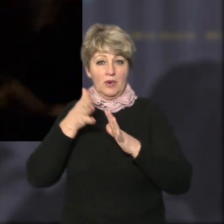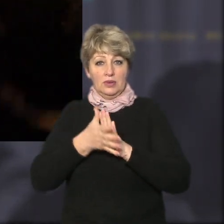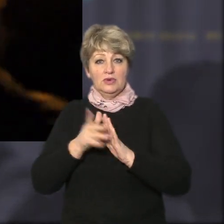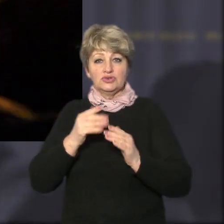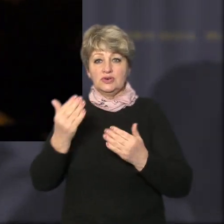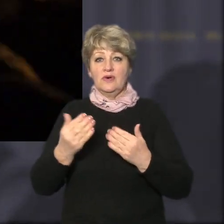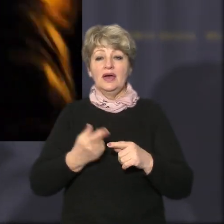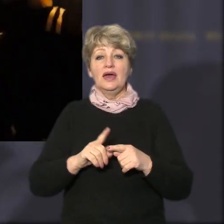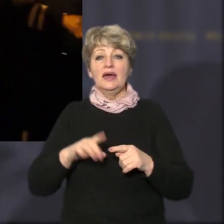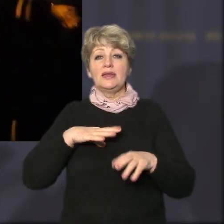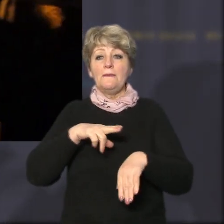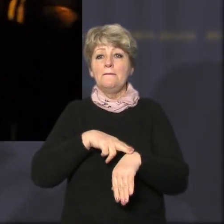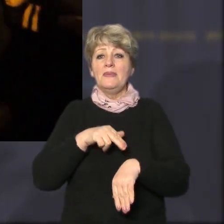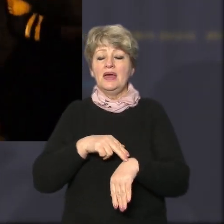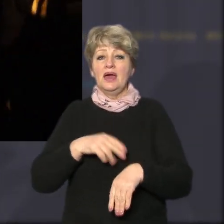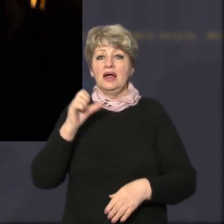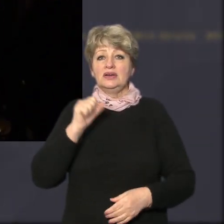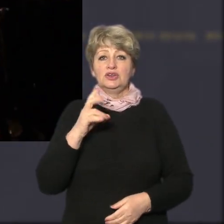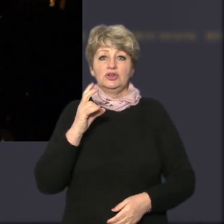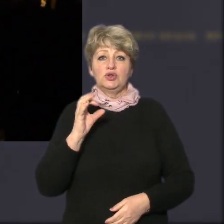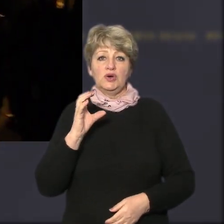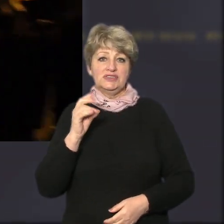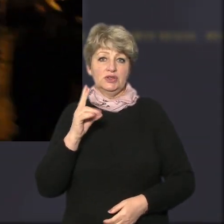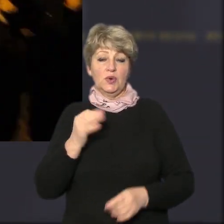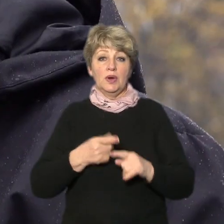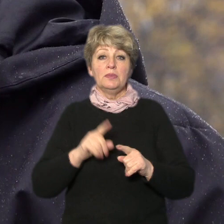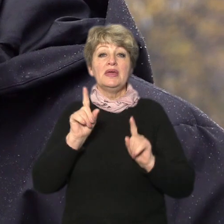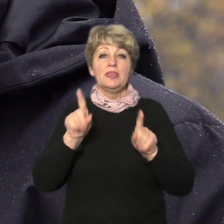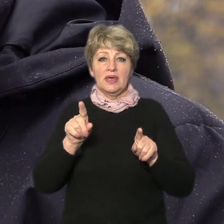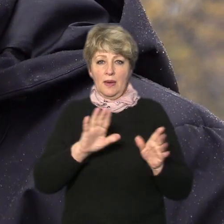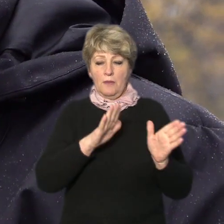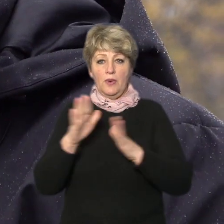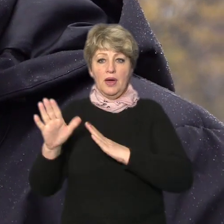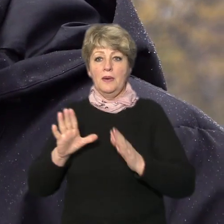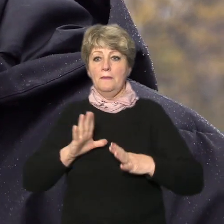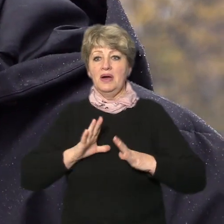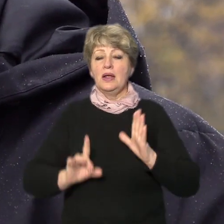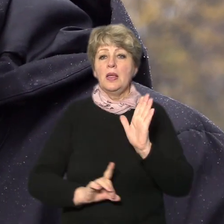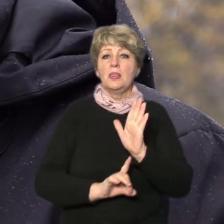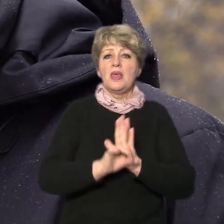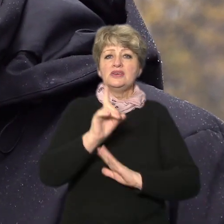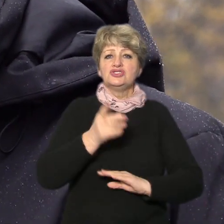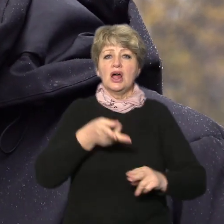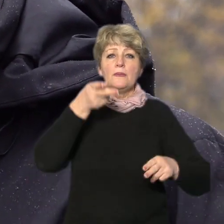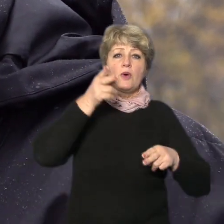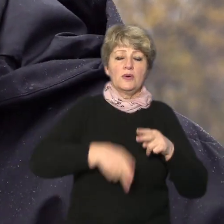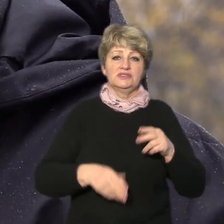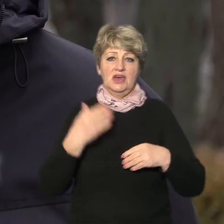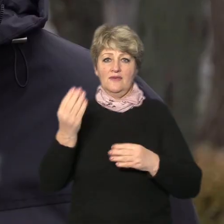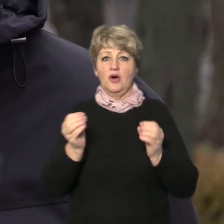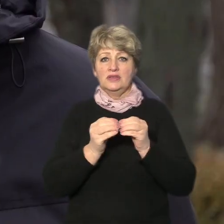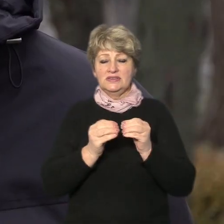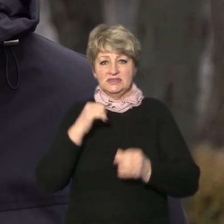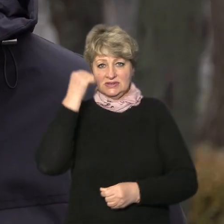Один із цих міліціонерів Олександр Носенко саме ці події говорить стали початком кінця його десятирічної кар'єри у міліції